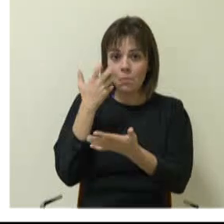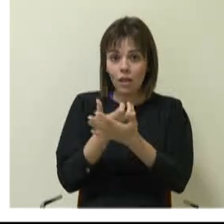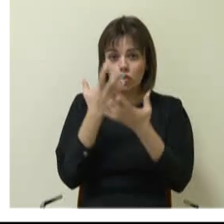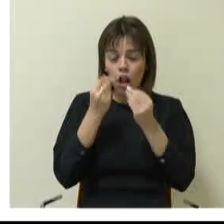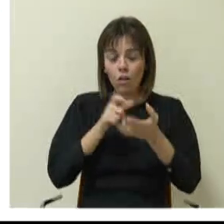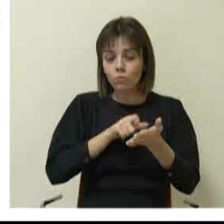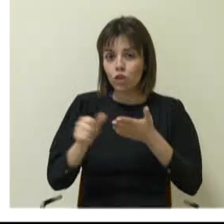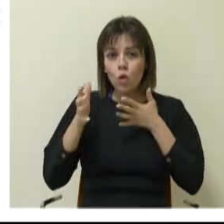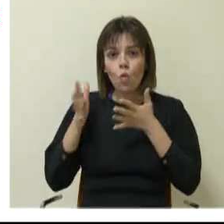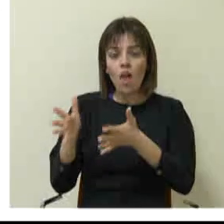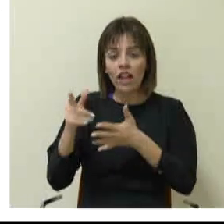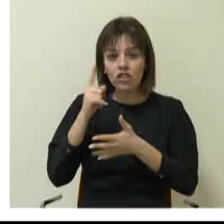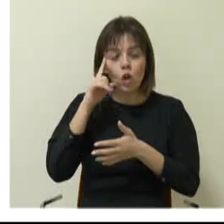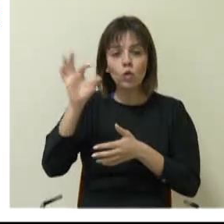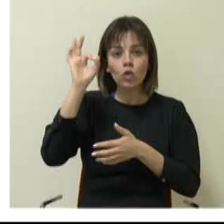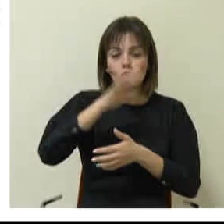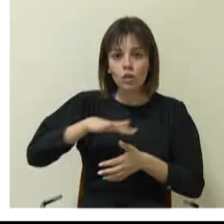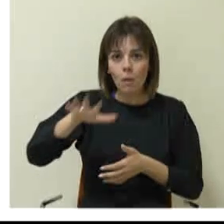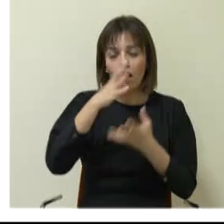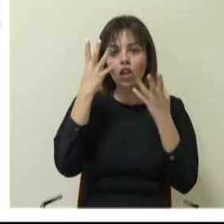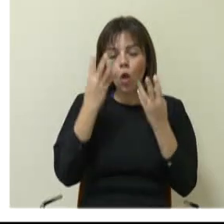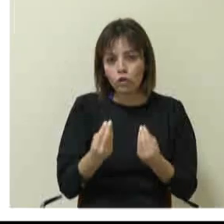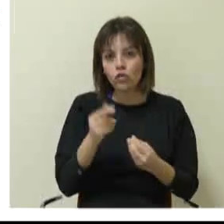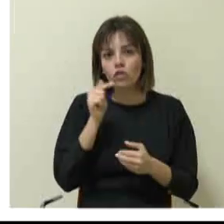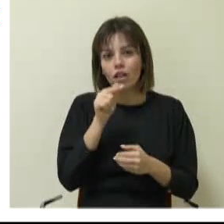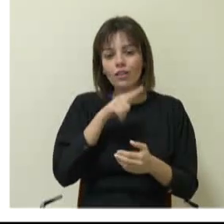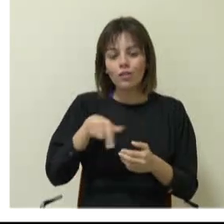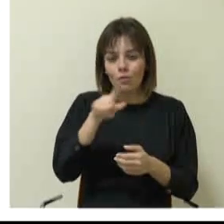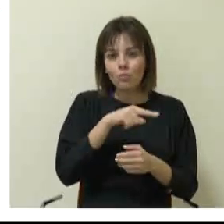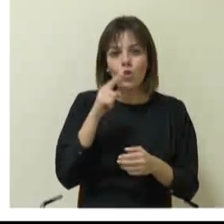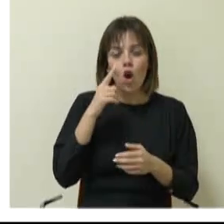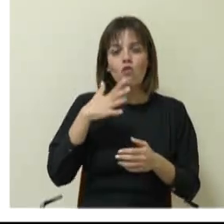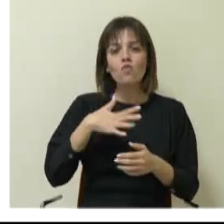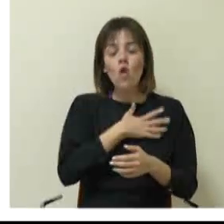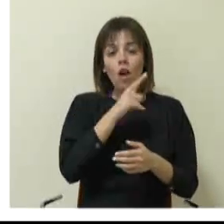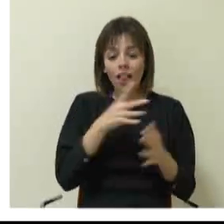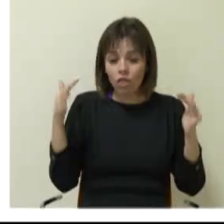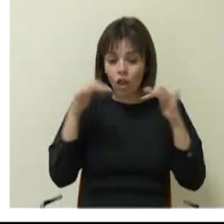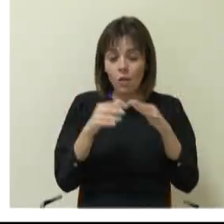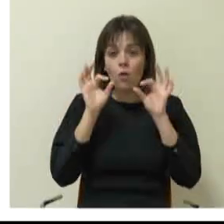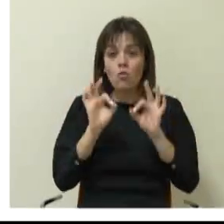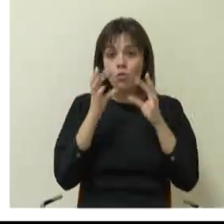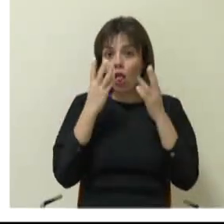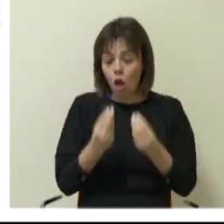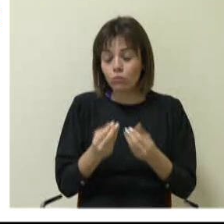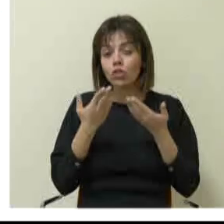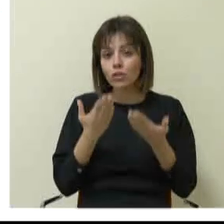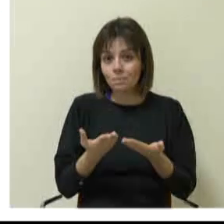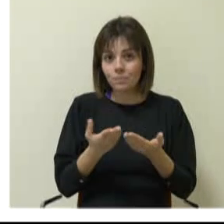bütün üreticilerin uzmanlarından oluşan bu muazzam kongrenin toplanmasını mümkün kılmıştır.